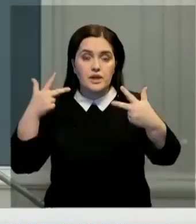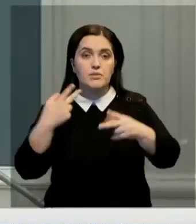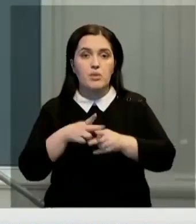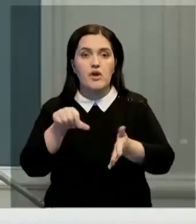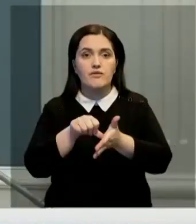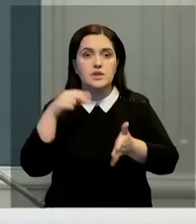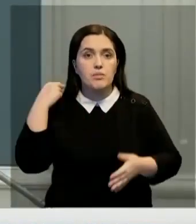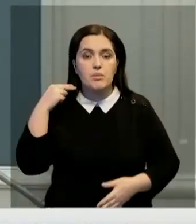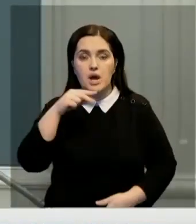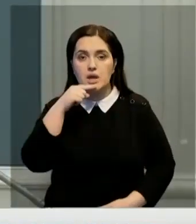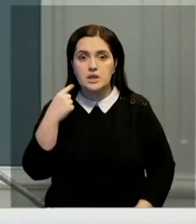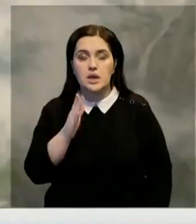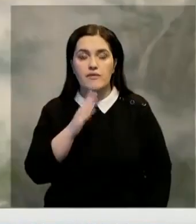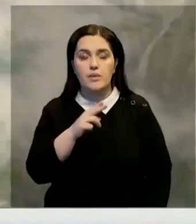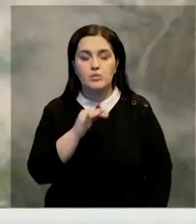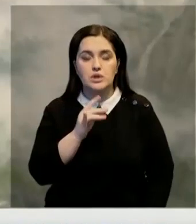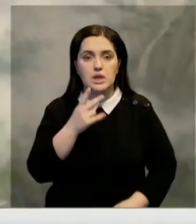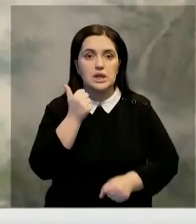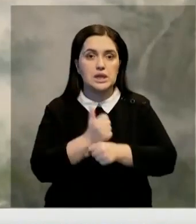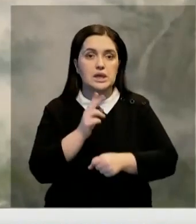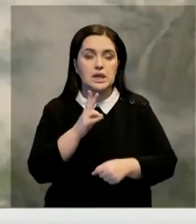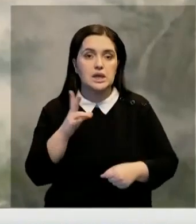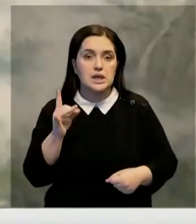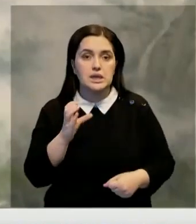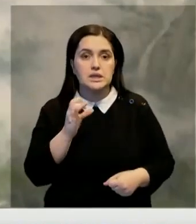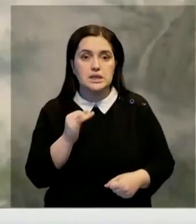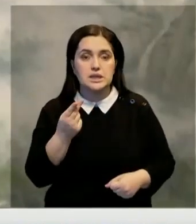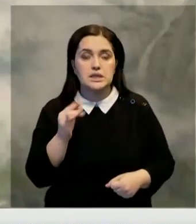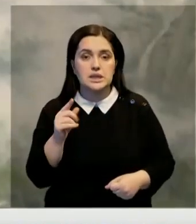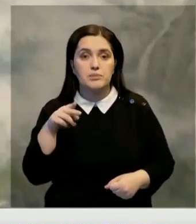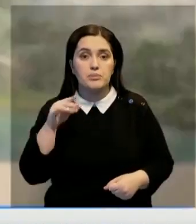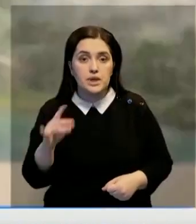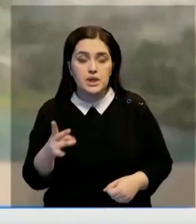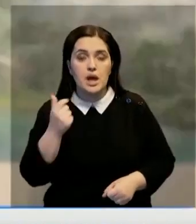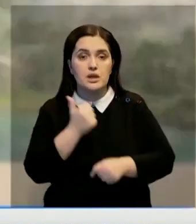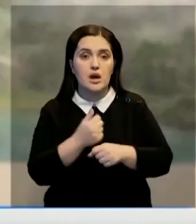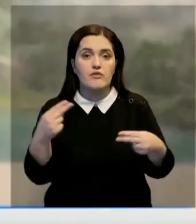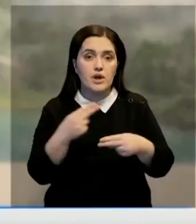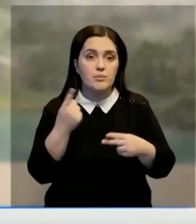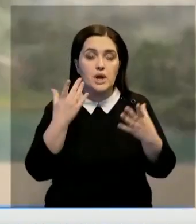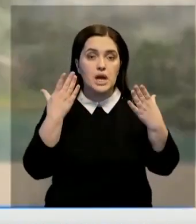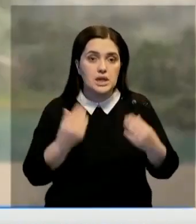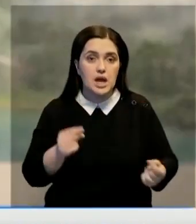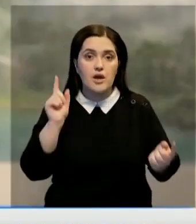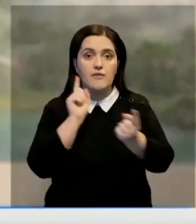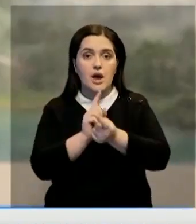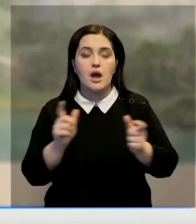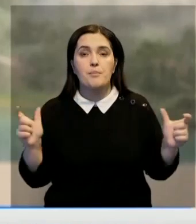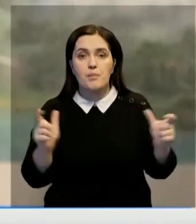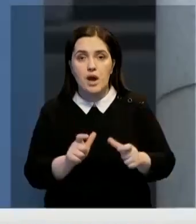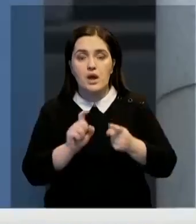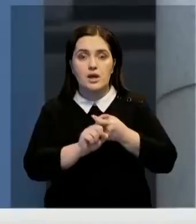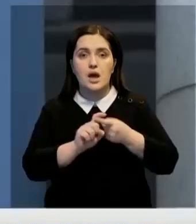России Владимир Путин и глава КНР Си Дзинпин. Главная тема первого дня встречи – высокого уровня пандемия коронавируса.